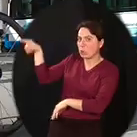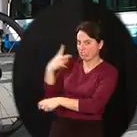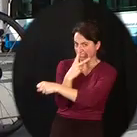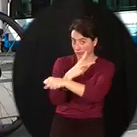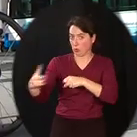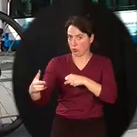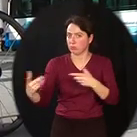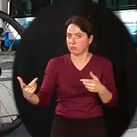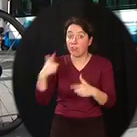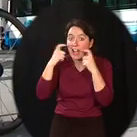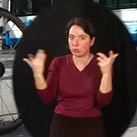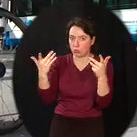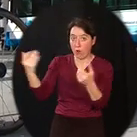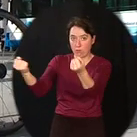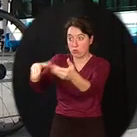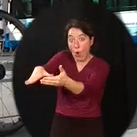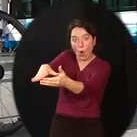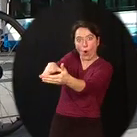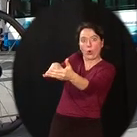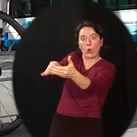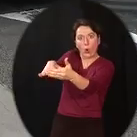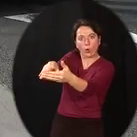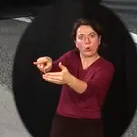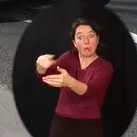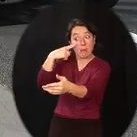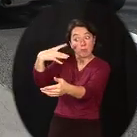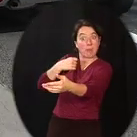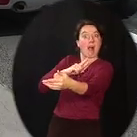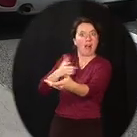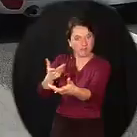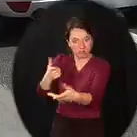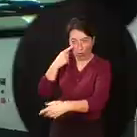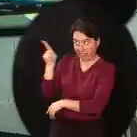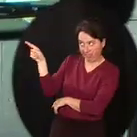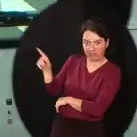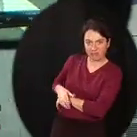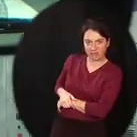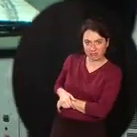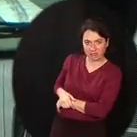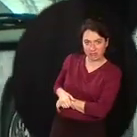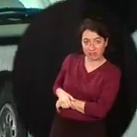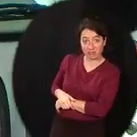garer ou pour sortir d'une place. Le conducteur qui recule ne vous voit pas. Regardez son point de vue.